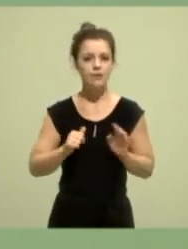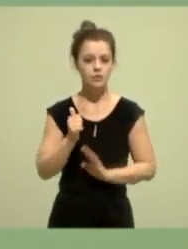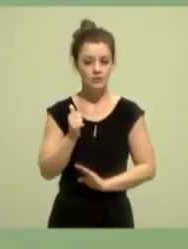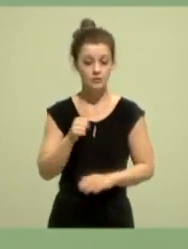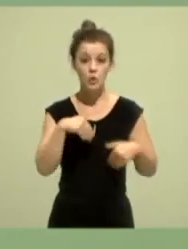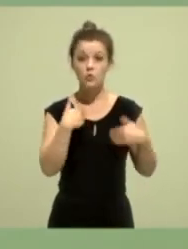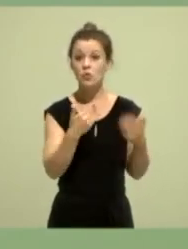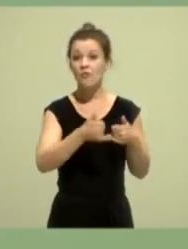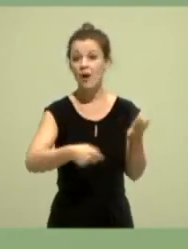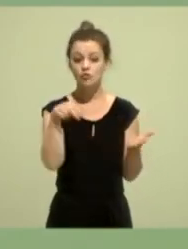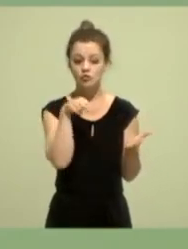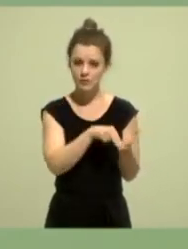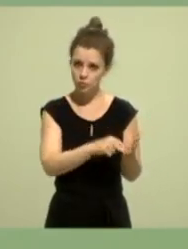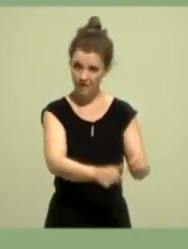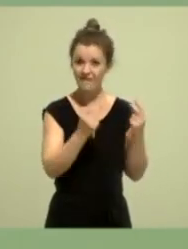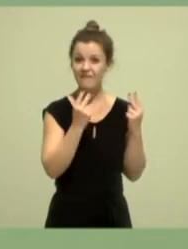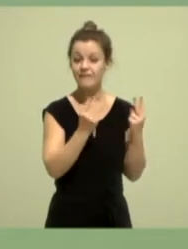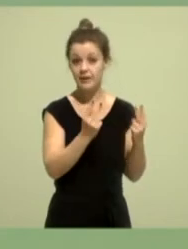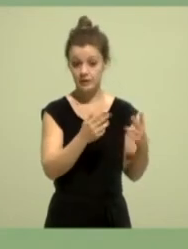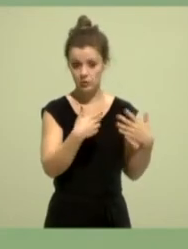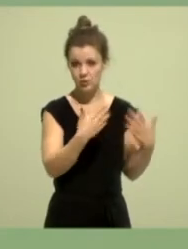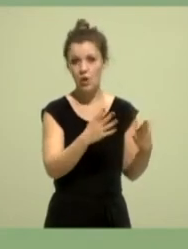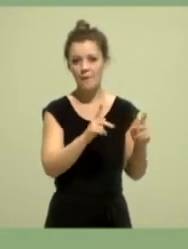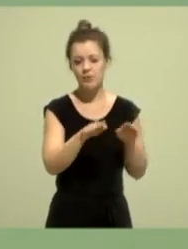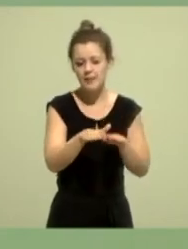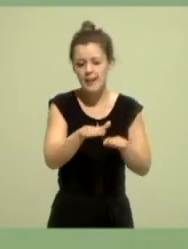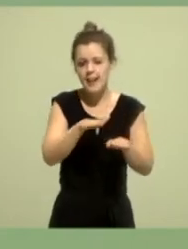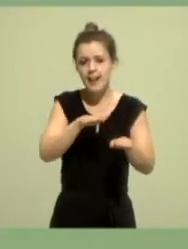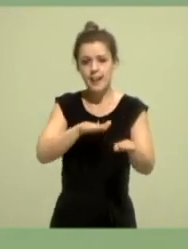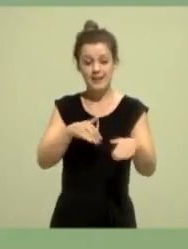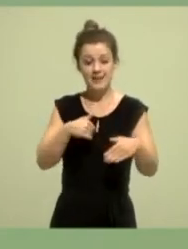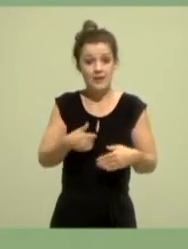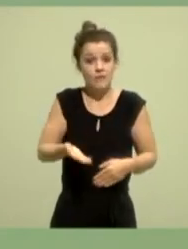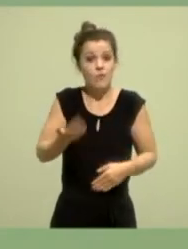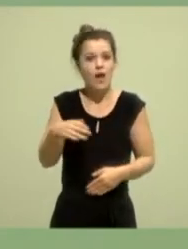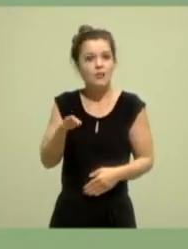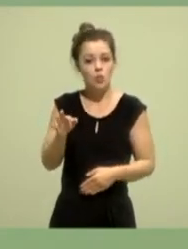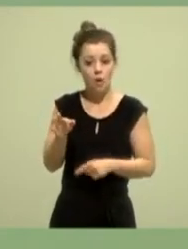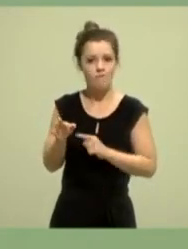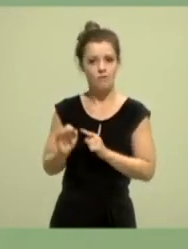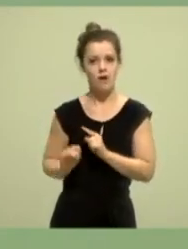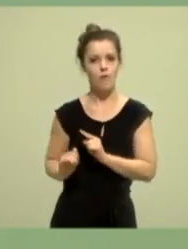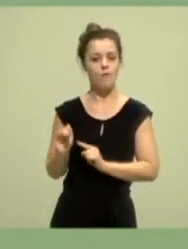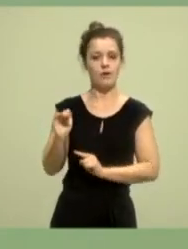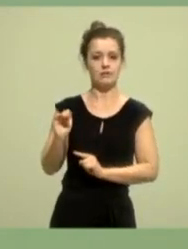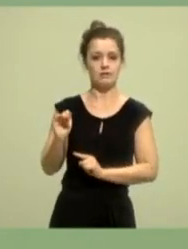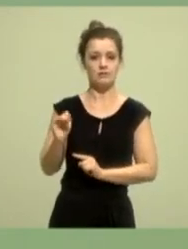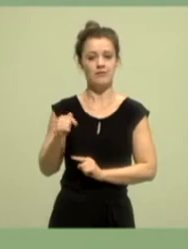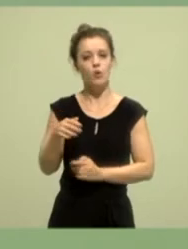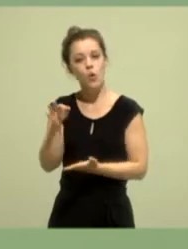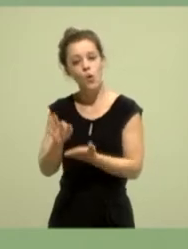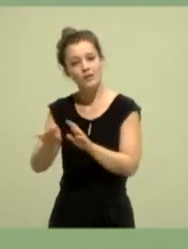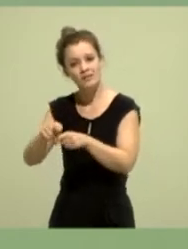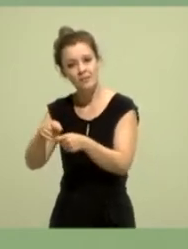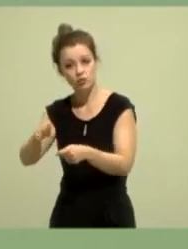wichtig. Aber es ist besonders wichtig und ich würde da einen Schritt nochmal zurückgehen. Ich komme aus dem ländlichen Raum. Ich bin Ortsverbandssprecherin und